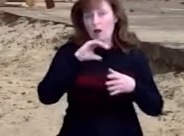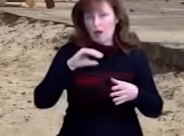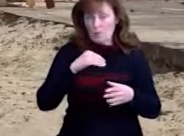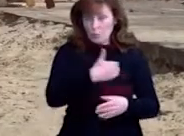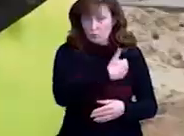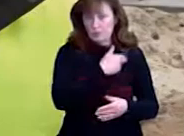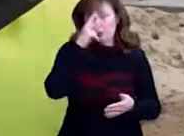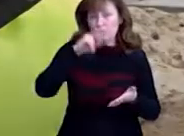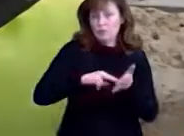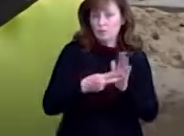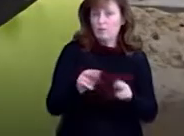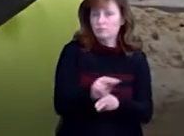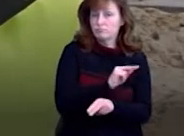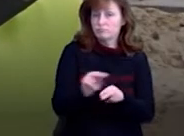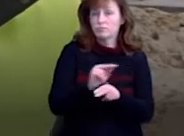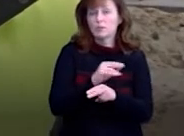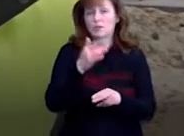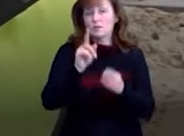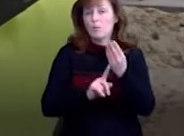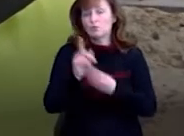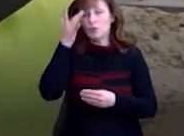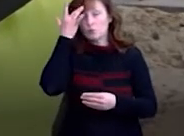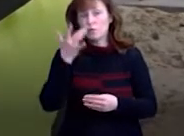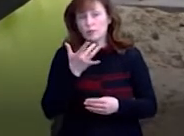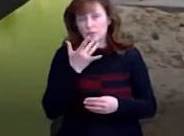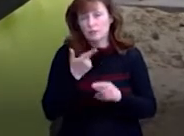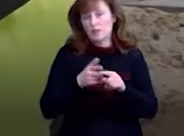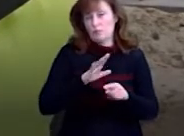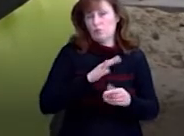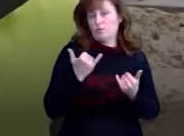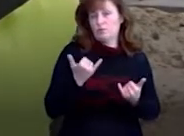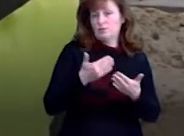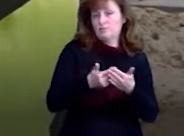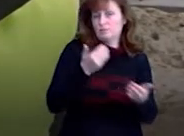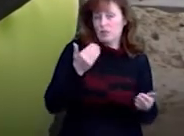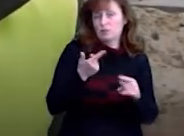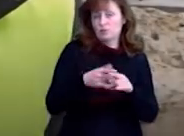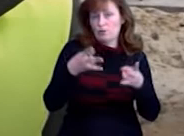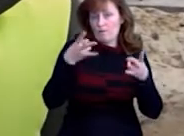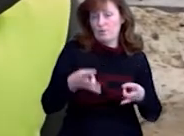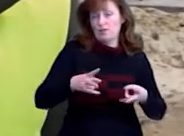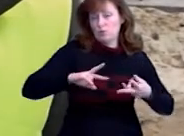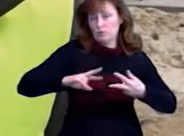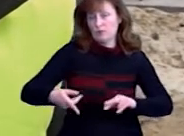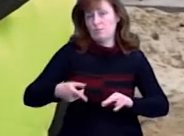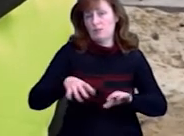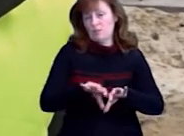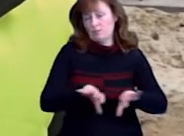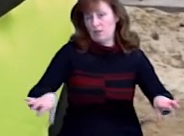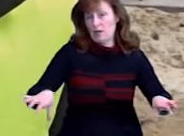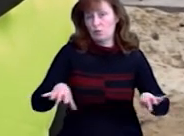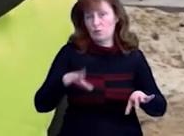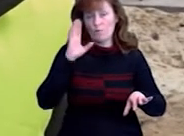поспіль відбулося 3-4 аварії на водопроводі і було прийнято рішення про аварійну заміну ділянки водопроводу.